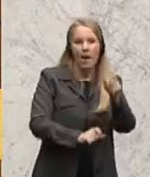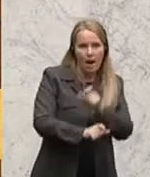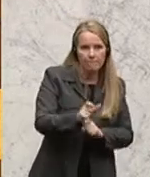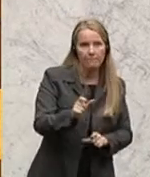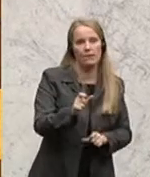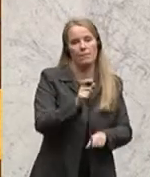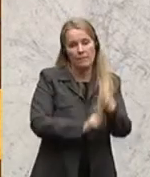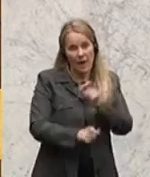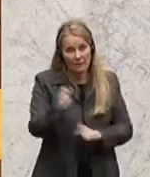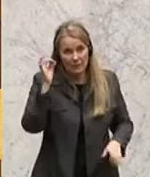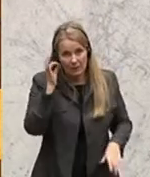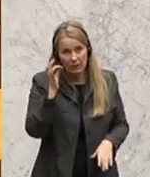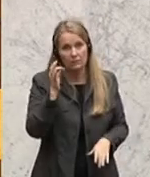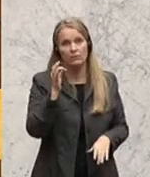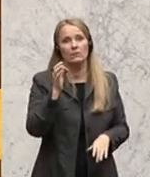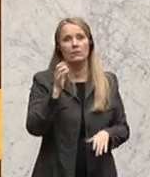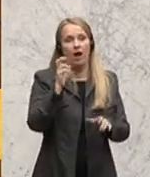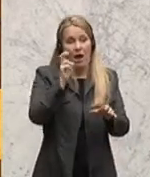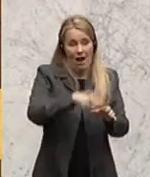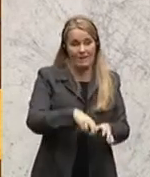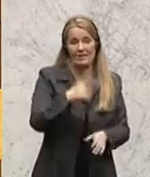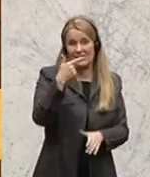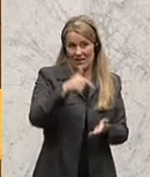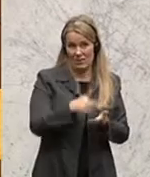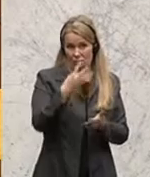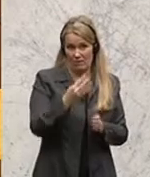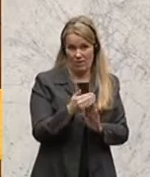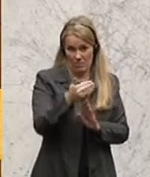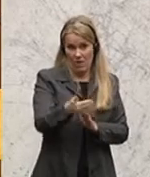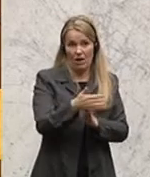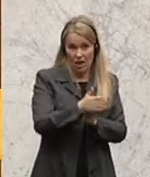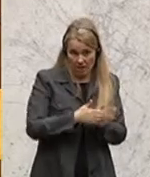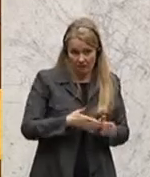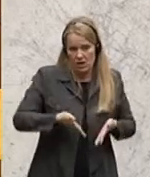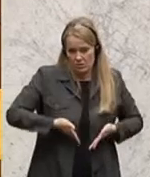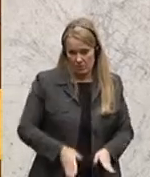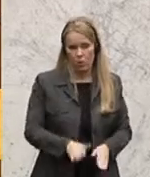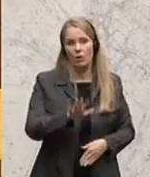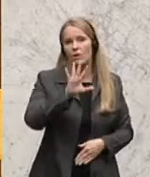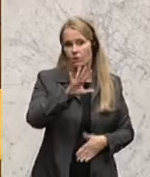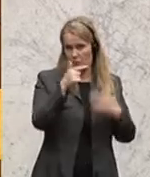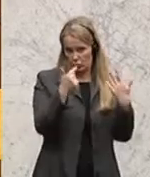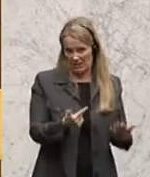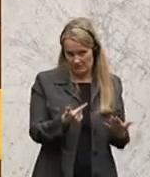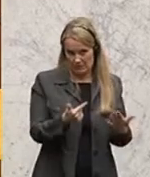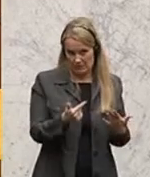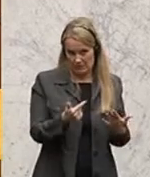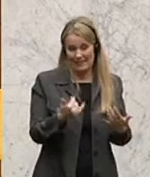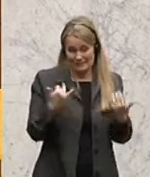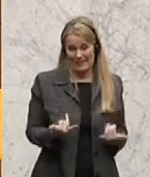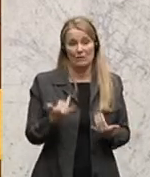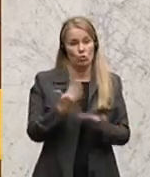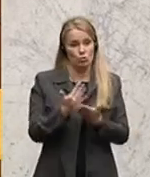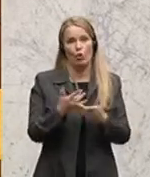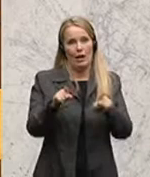mit Eintritt nach 2004, geboren 75, letztendlich jetzt